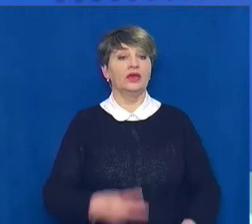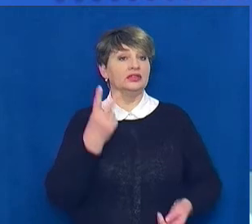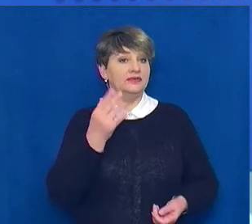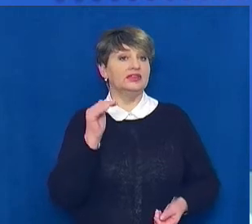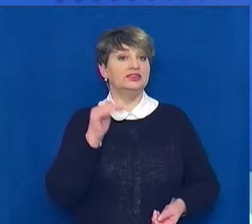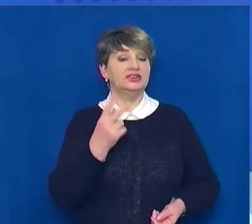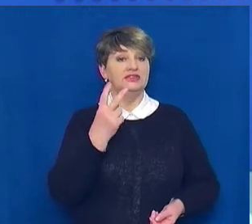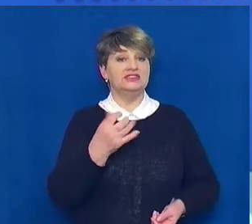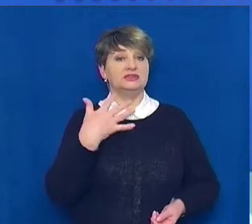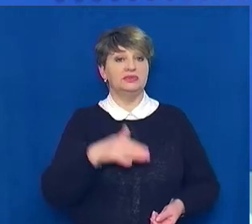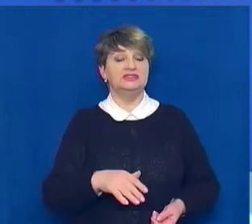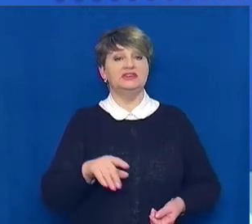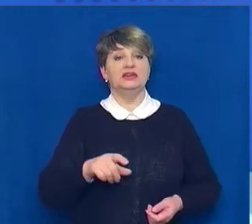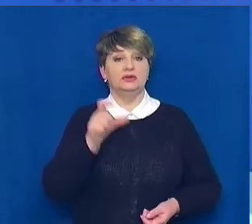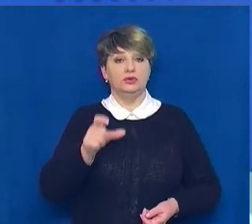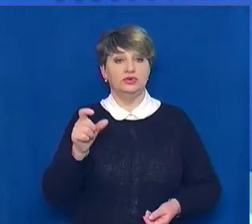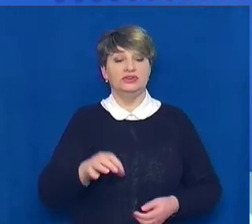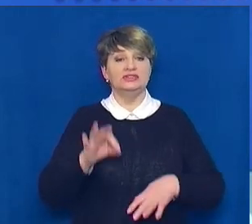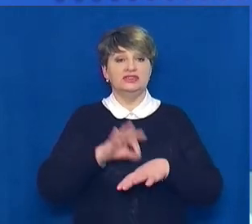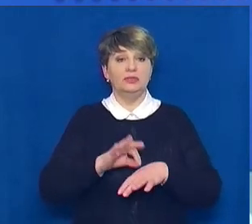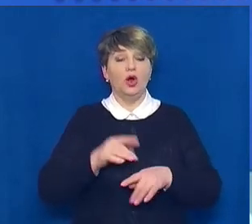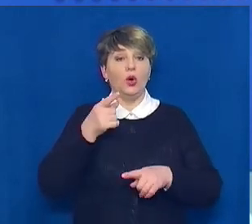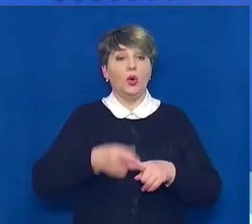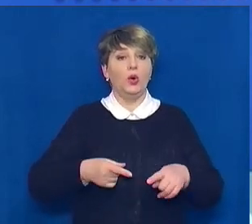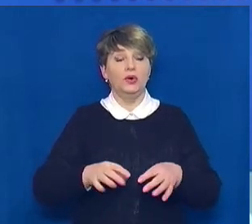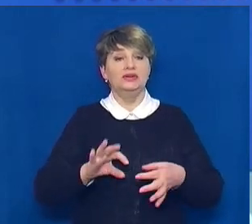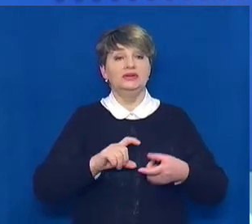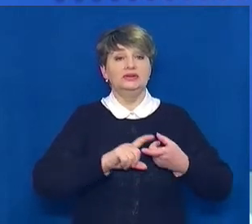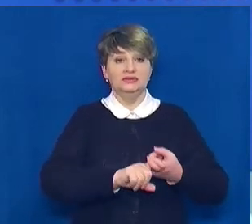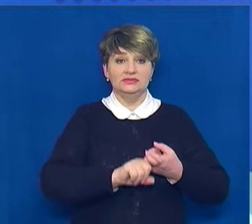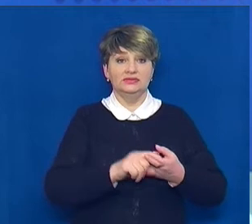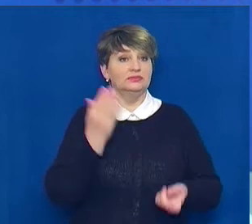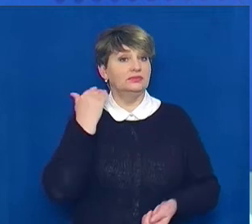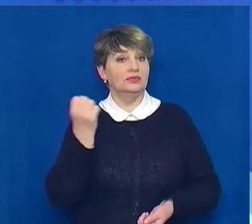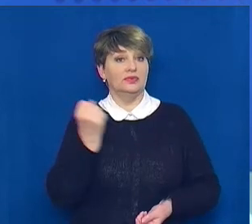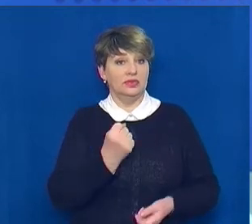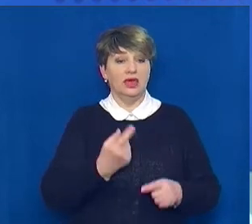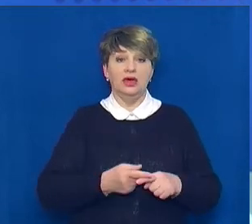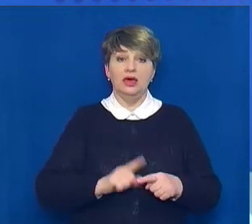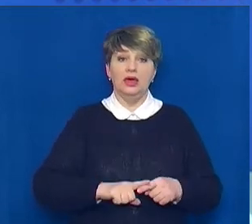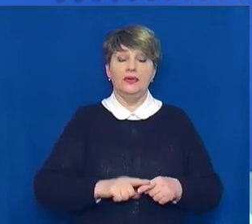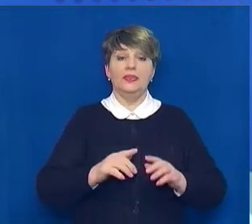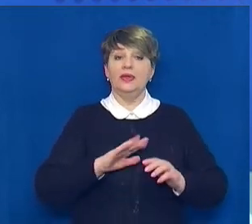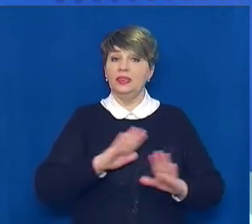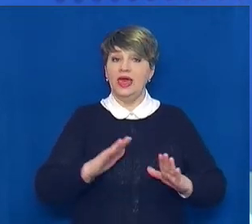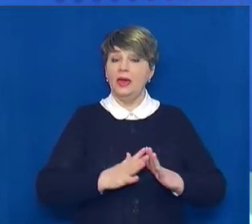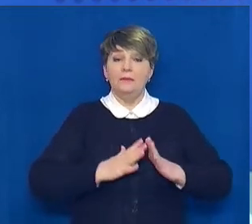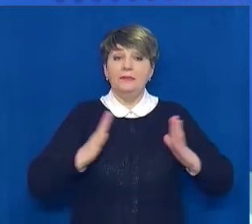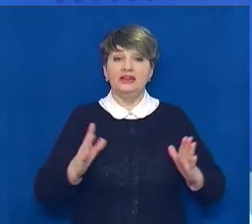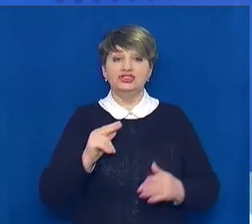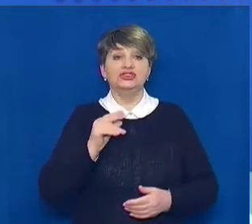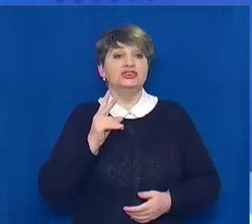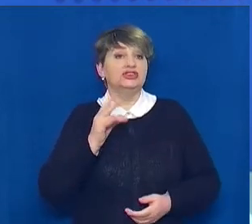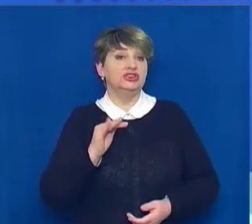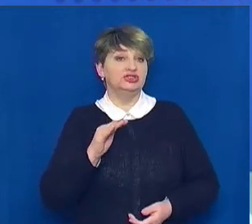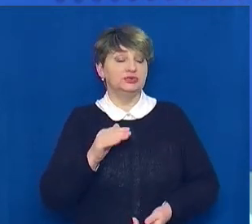2250 містян захворіли на гострі респіраторні вірусні інфекції минулого тижня. Це не більше, ніж за аналогічний період торік, повідомив